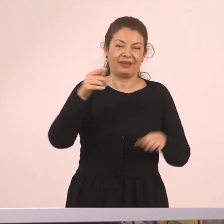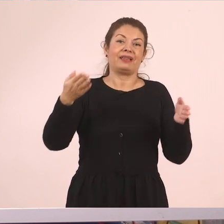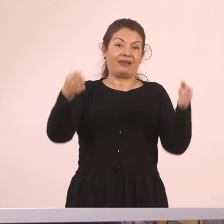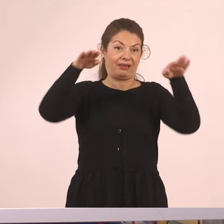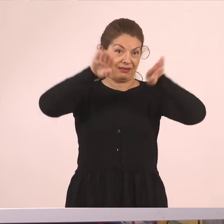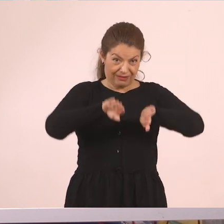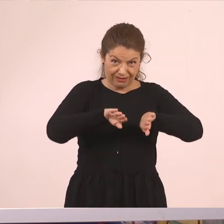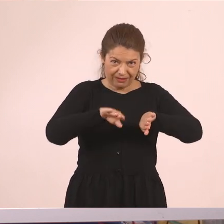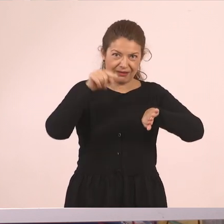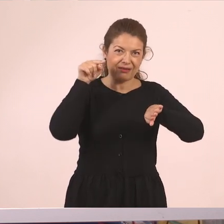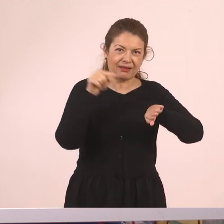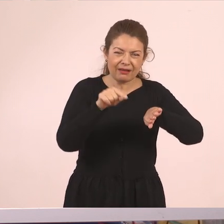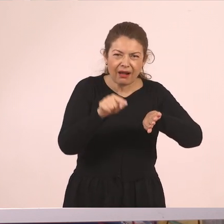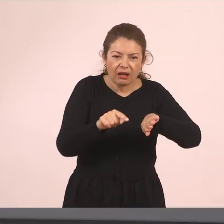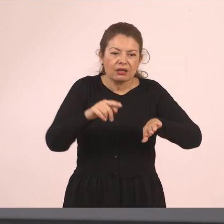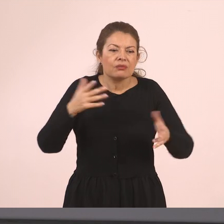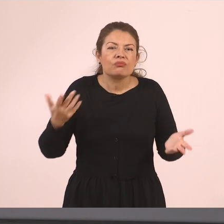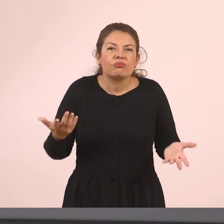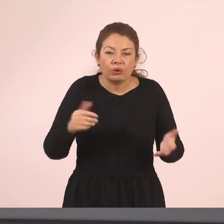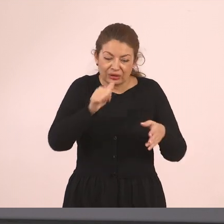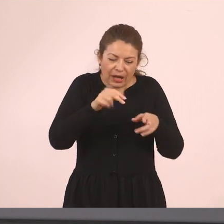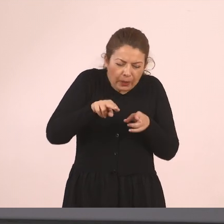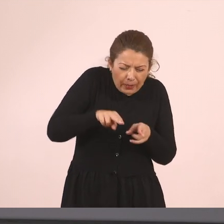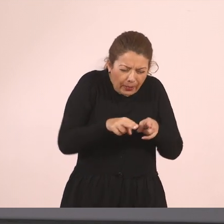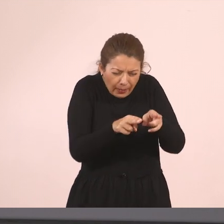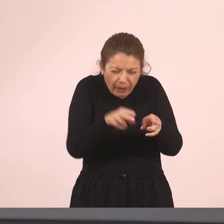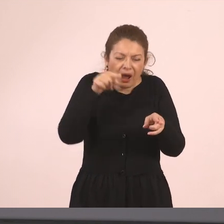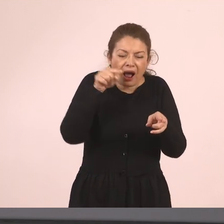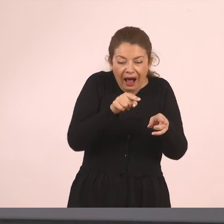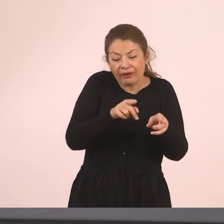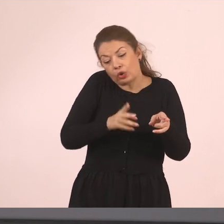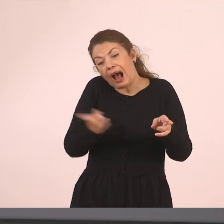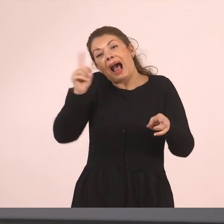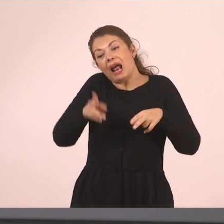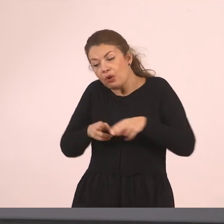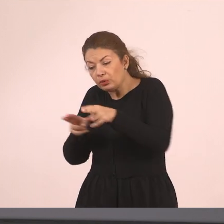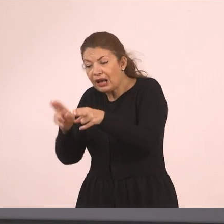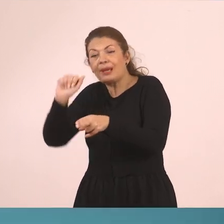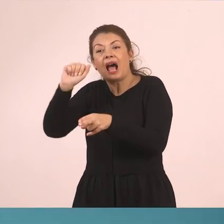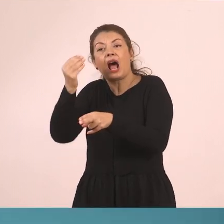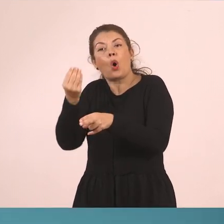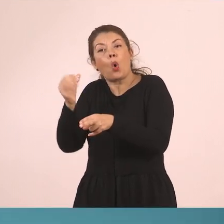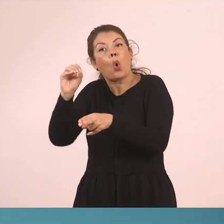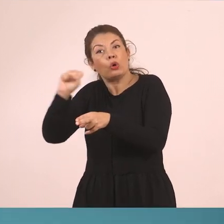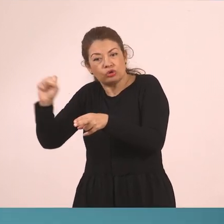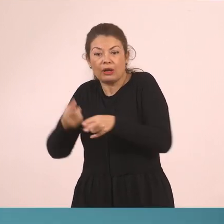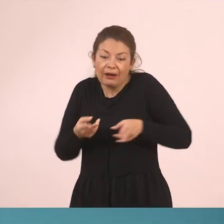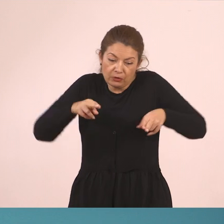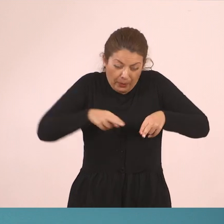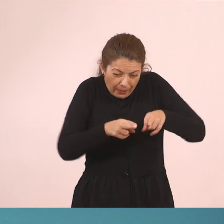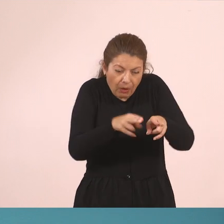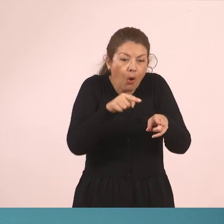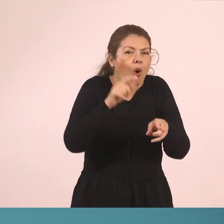το οποίο δημιουργείται από έναν παραπόταμο του ΑΟΟΥ ποταμού, τον Βοηδωμάτη.